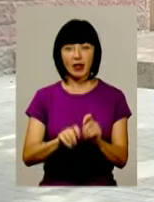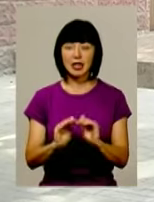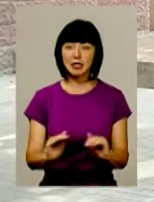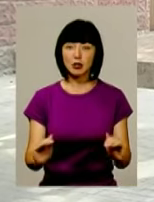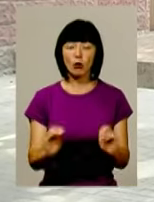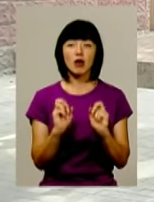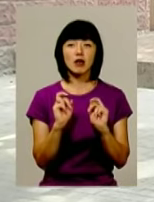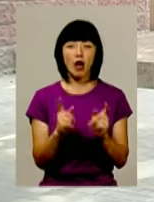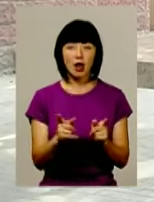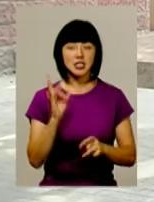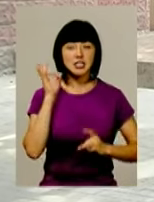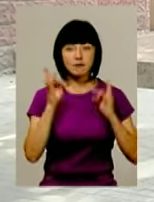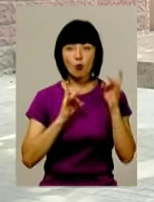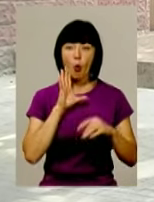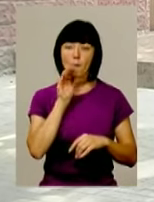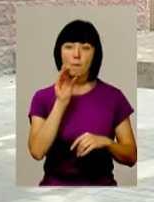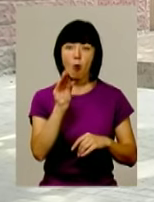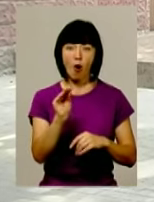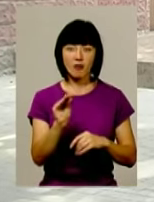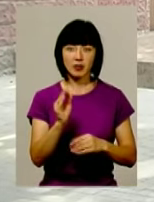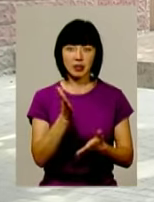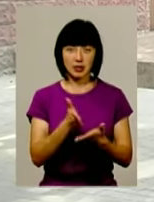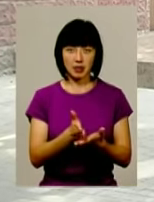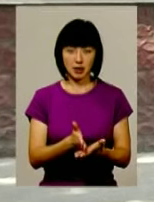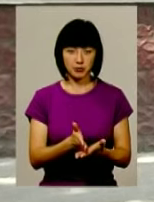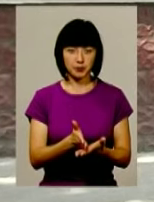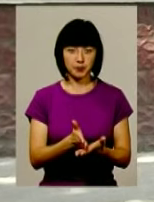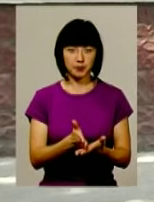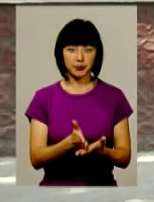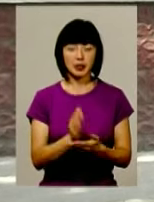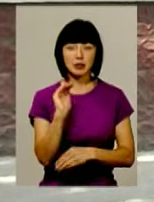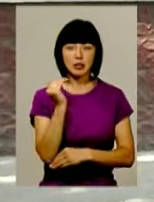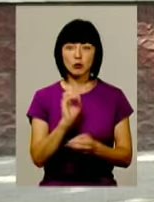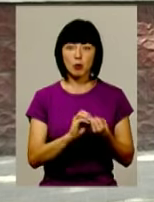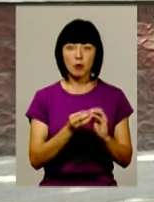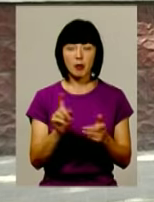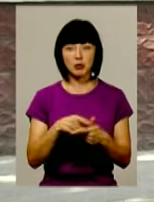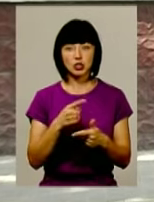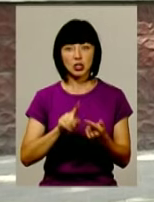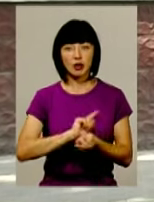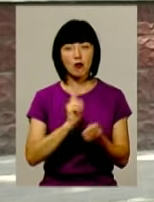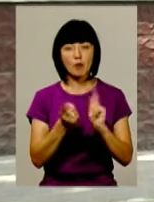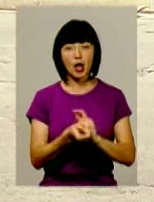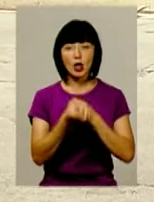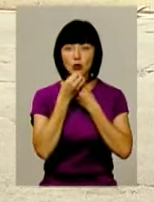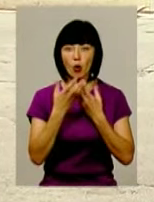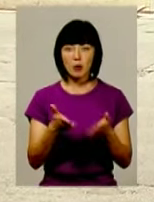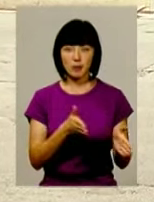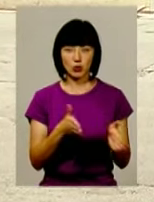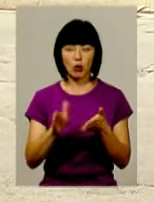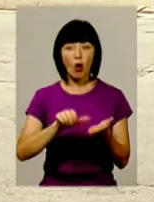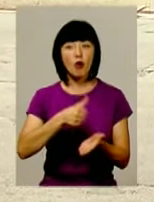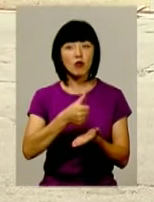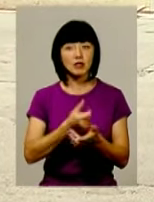діток, наскільки звукомовні є дитини проблеми, чи навпаки вона дуже добре підготовлена. Саме